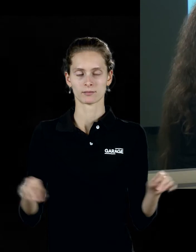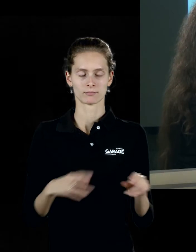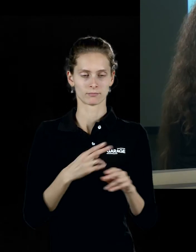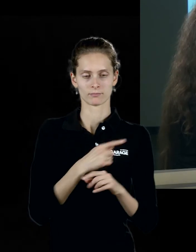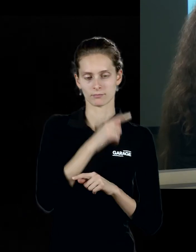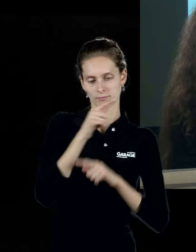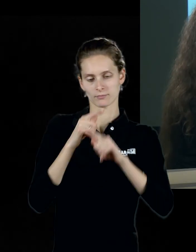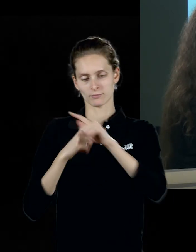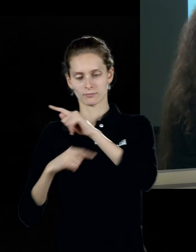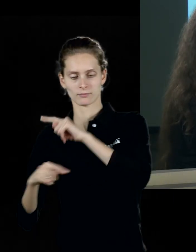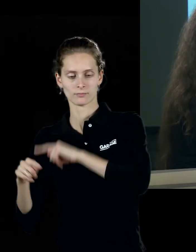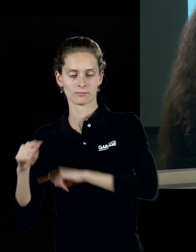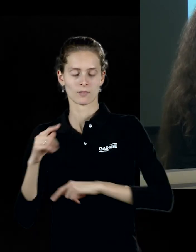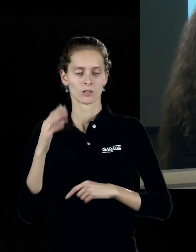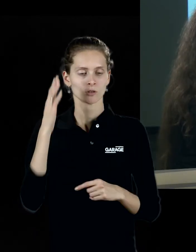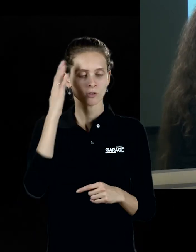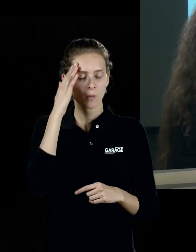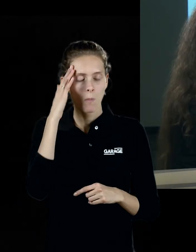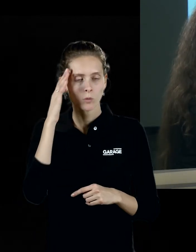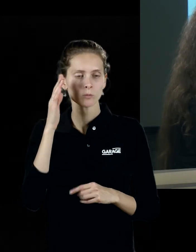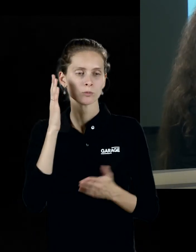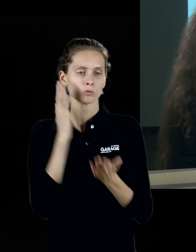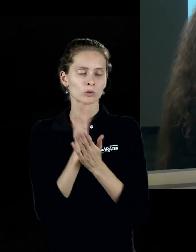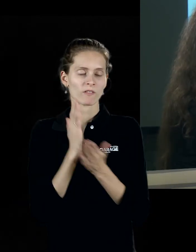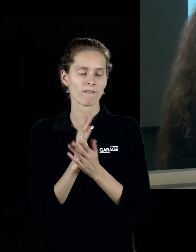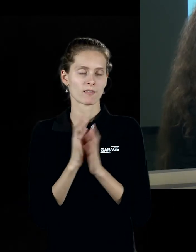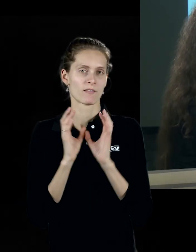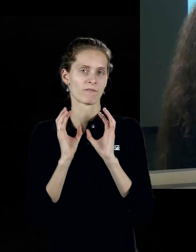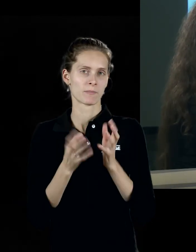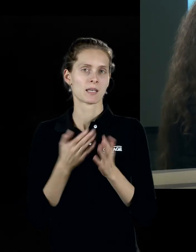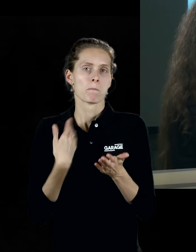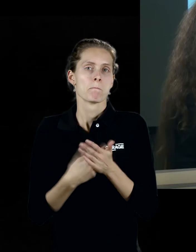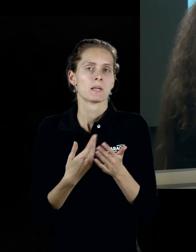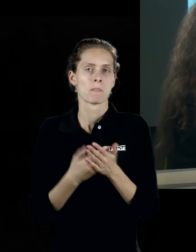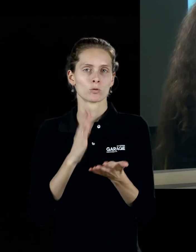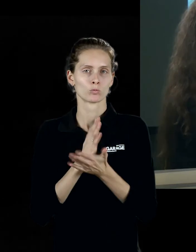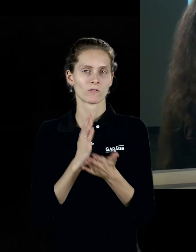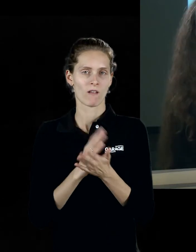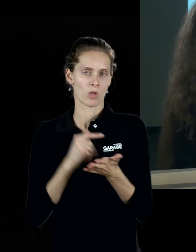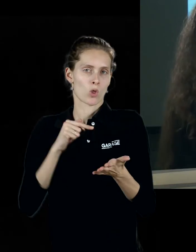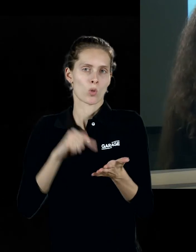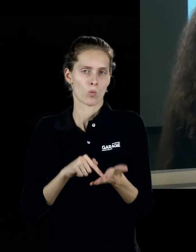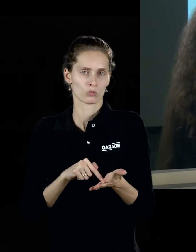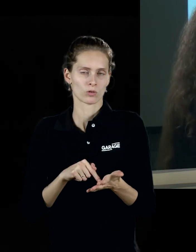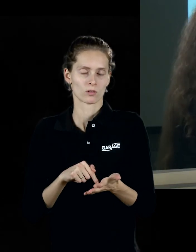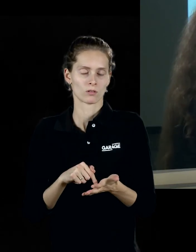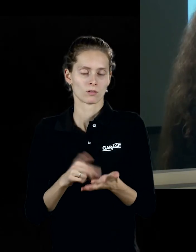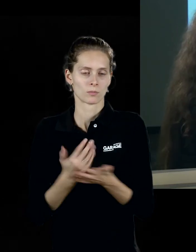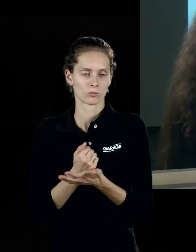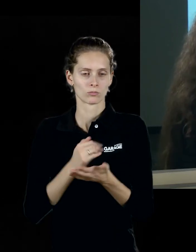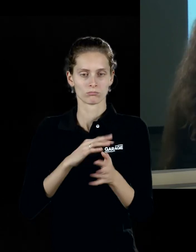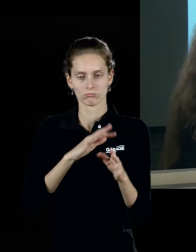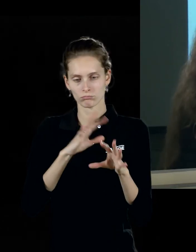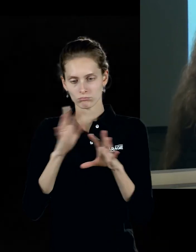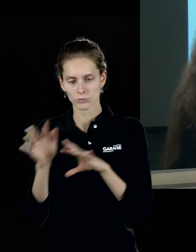некий способ, это всего лишь пример существования линии, это пример существования точки. Но он складывается в некий сюжет, сюжет